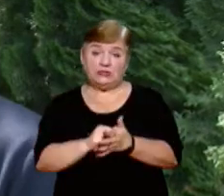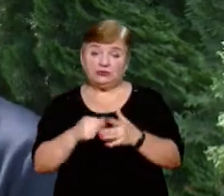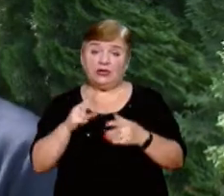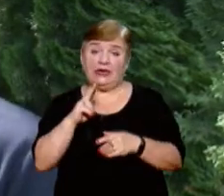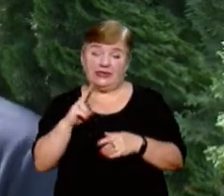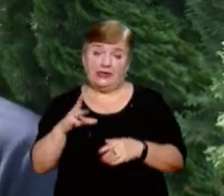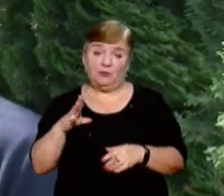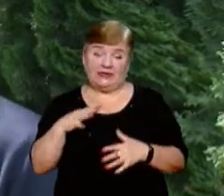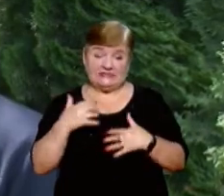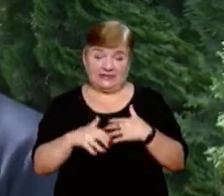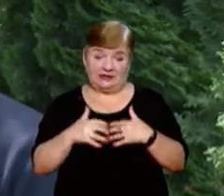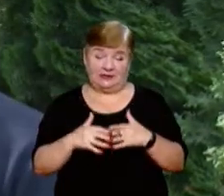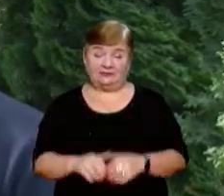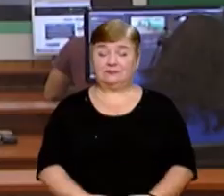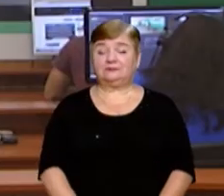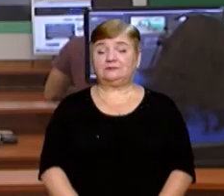речі, які знаходились всередині.